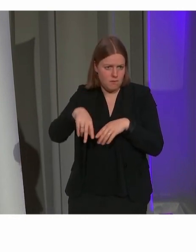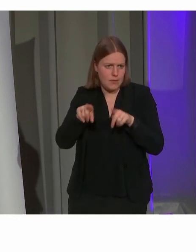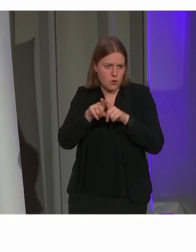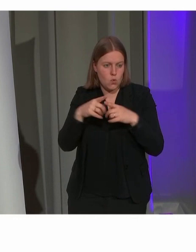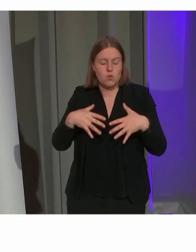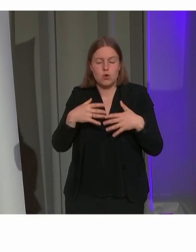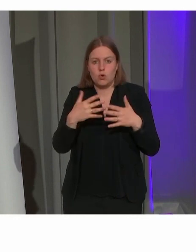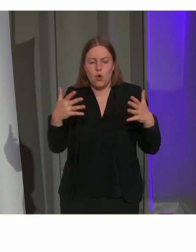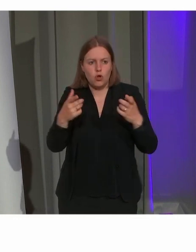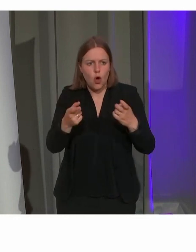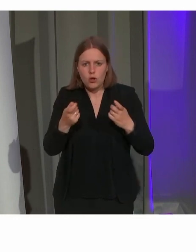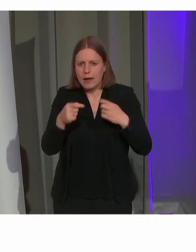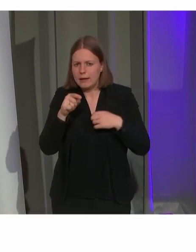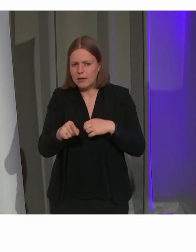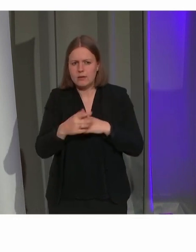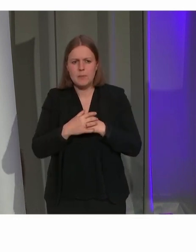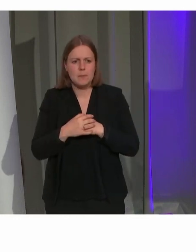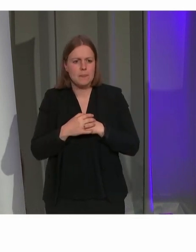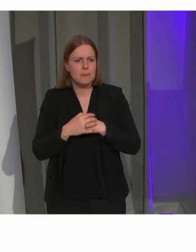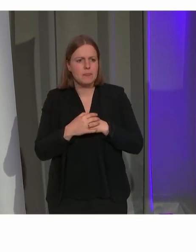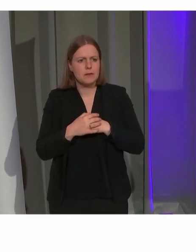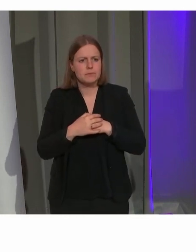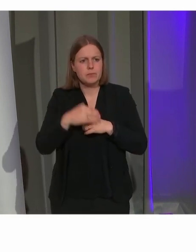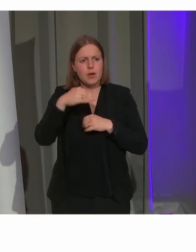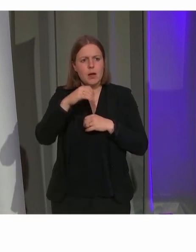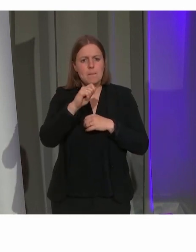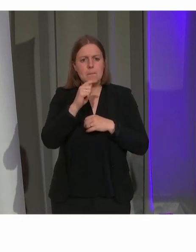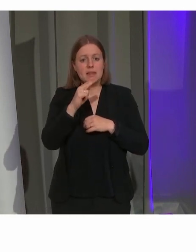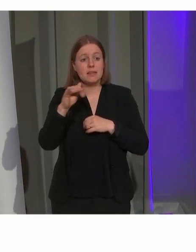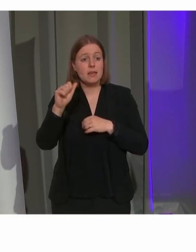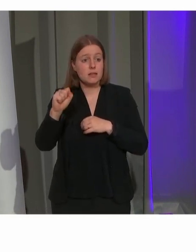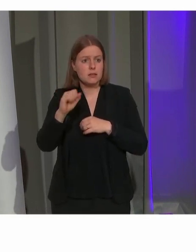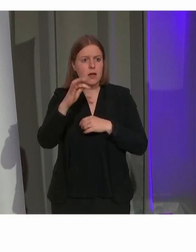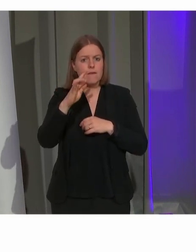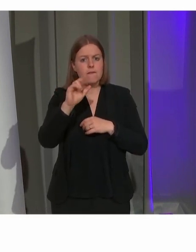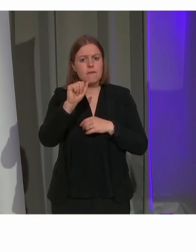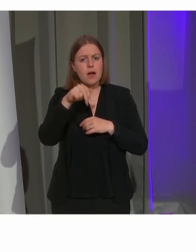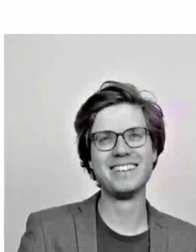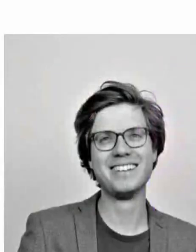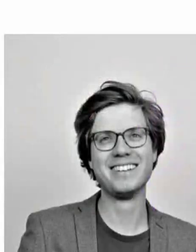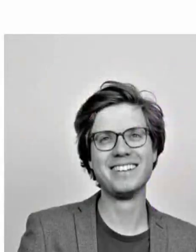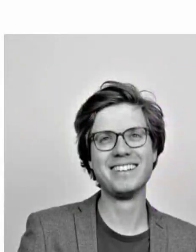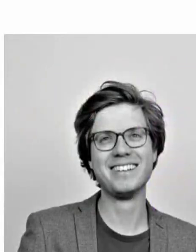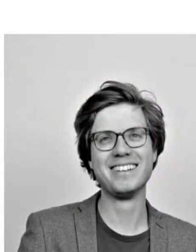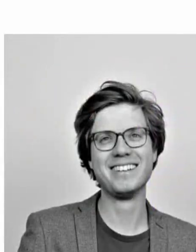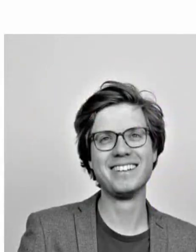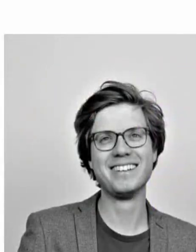dat een uitdaging. Meneer Francken, Matthias Francken, mag ik u vragen om het woord te nemen?